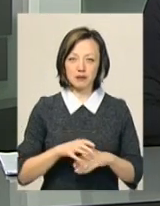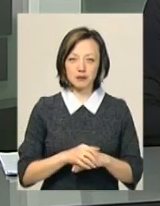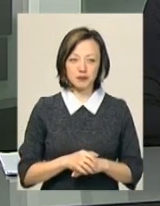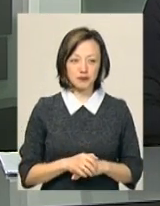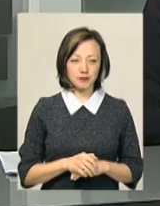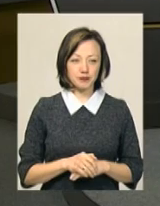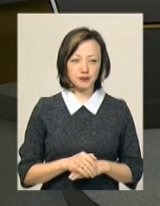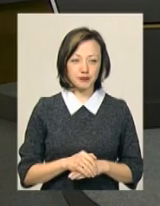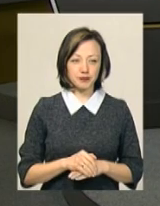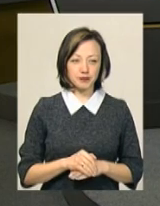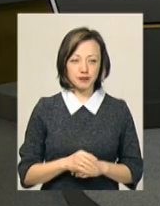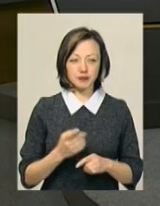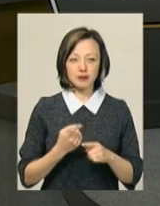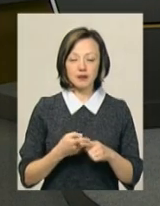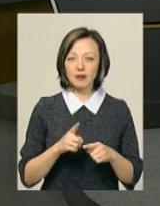Марчук.